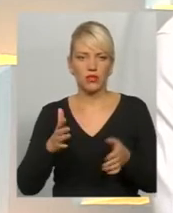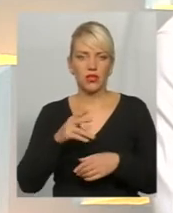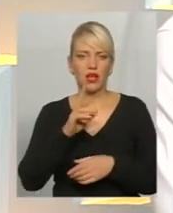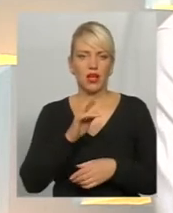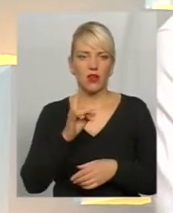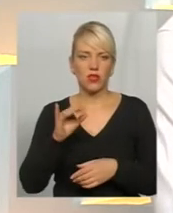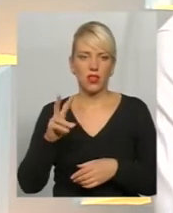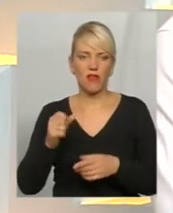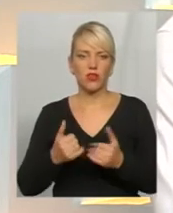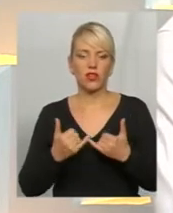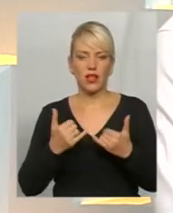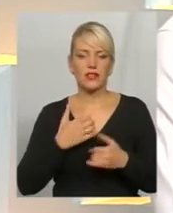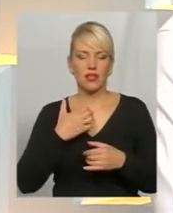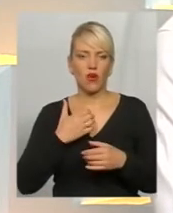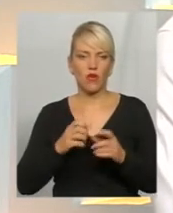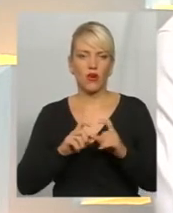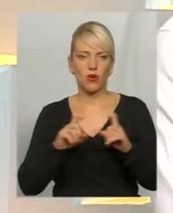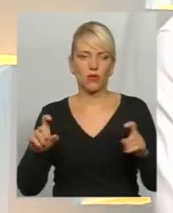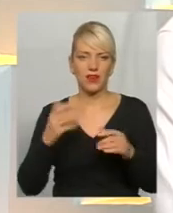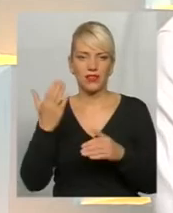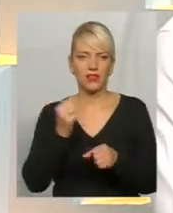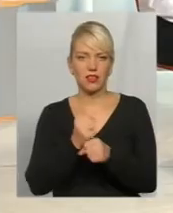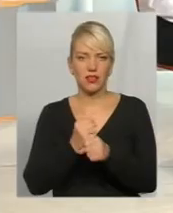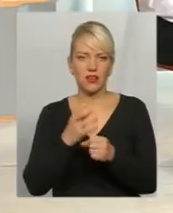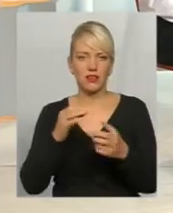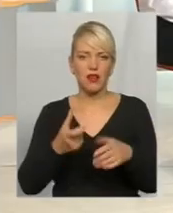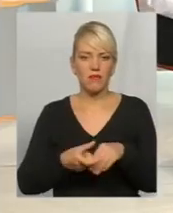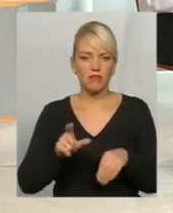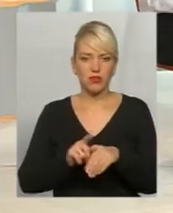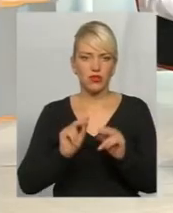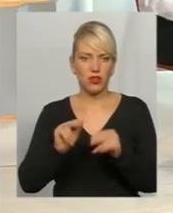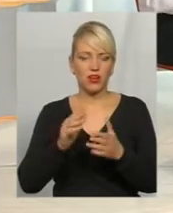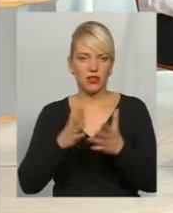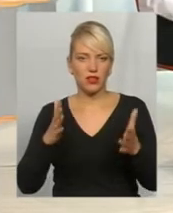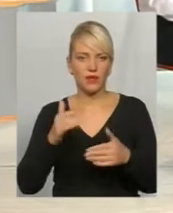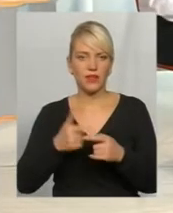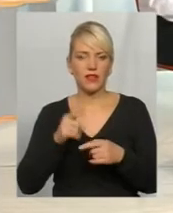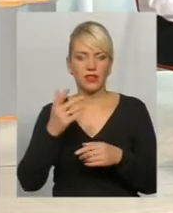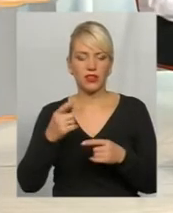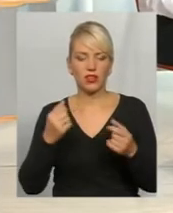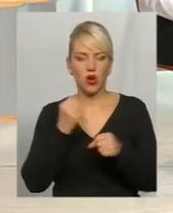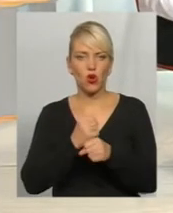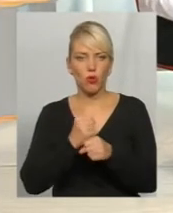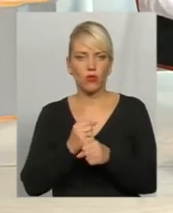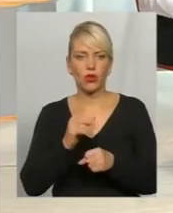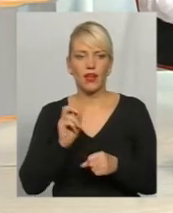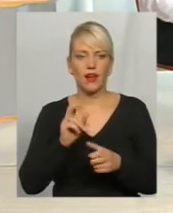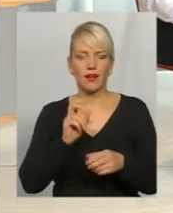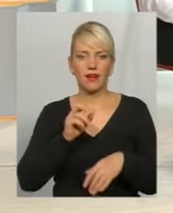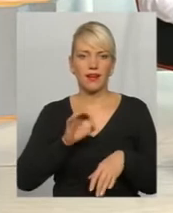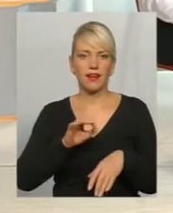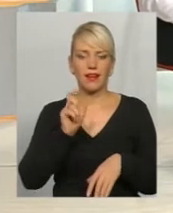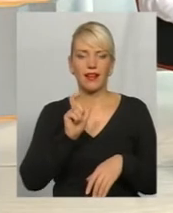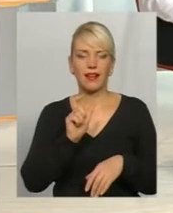діямість страхових компаній сьогодні більш врегульовано. Врегульовано є чіткі гарантії їх виплат, їх роботи. Ну, як клієнтам, всім нашим